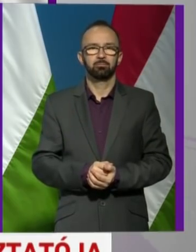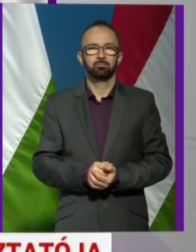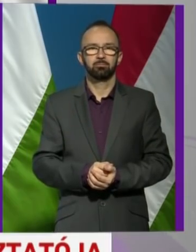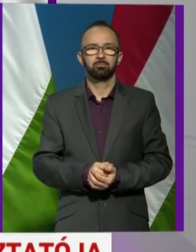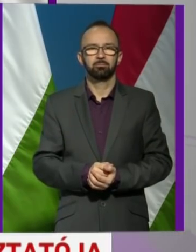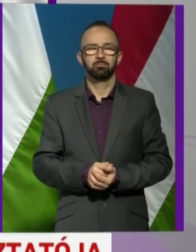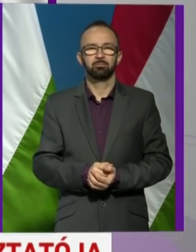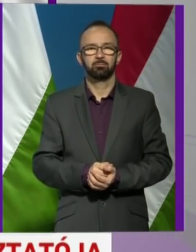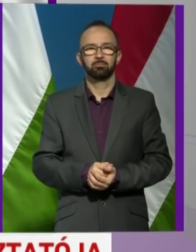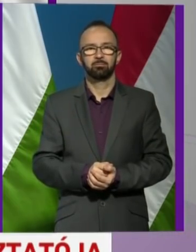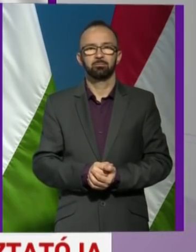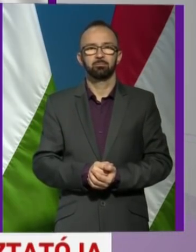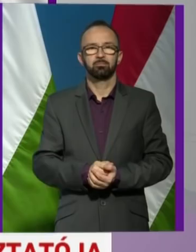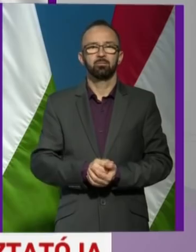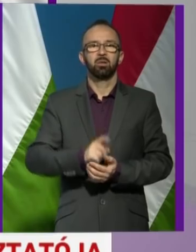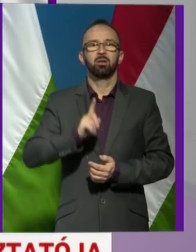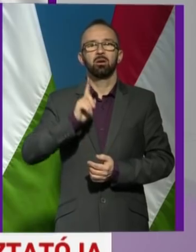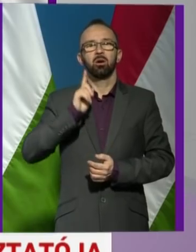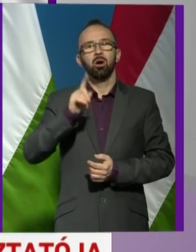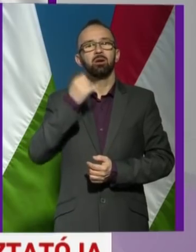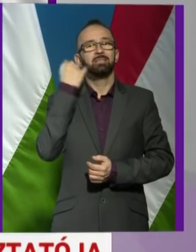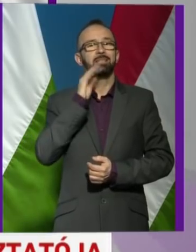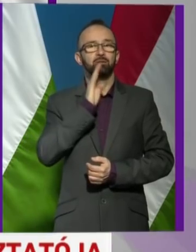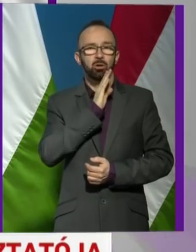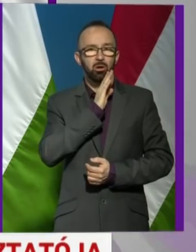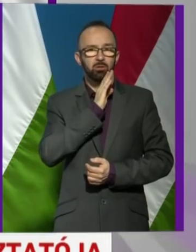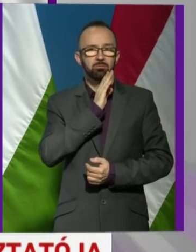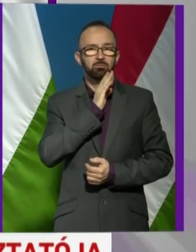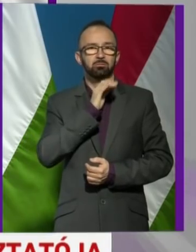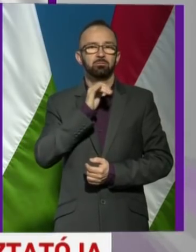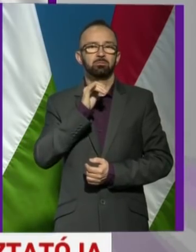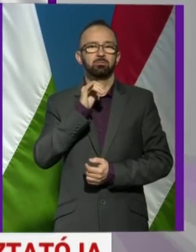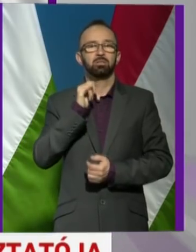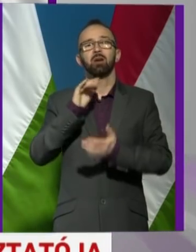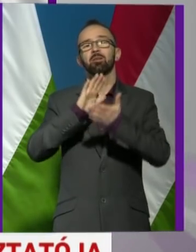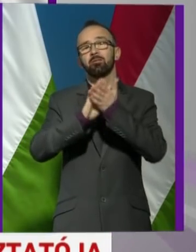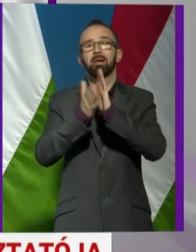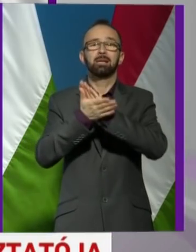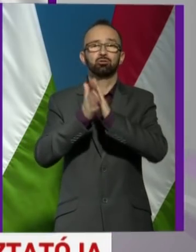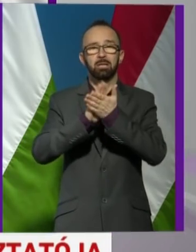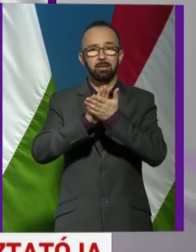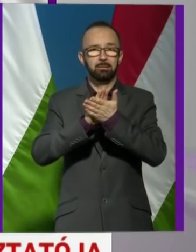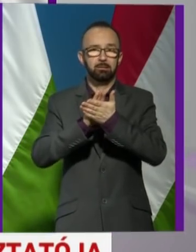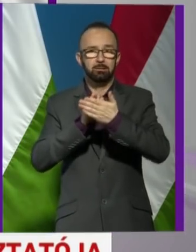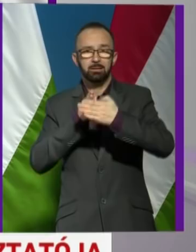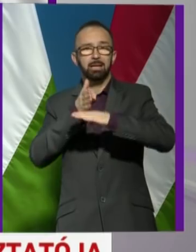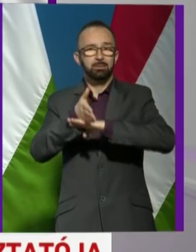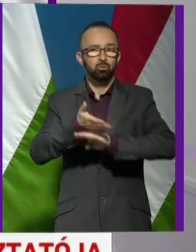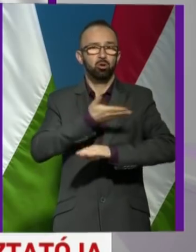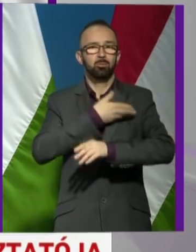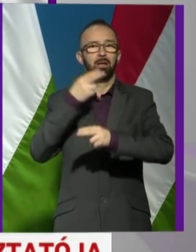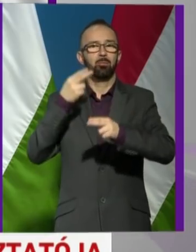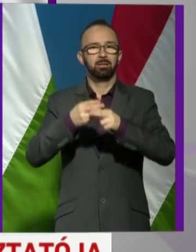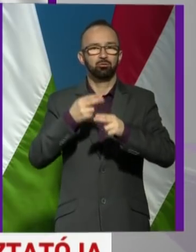Amennyiben az édesanyja, illetve a feleség révén kapta el a